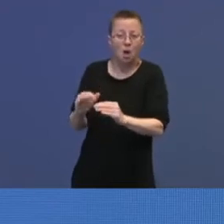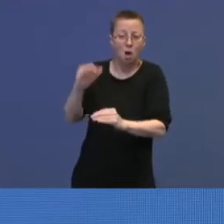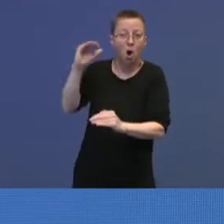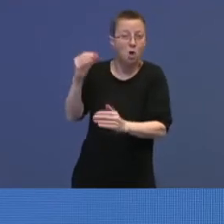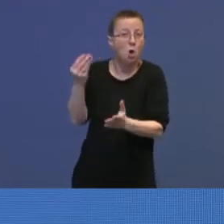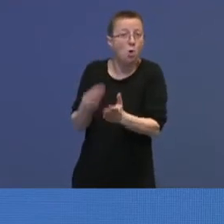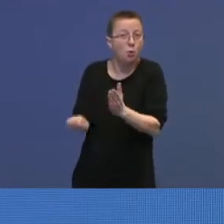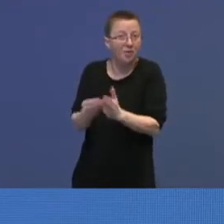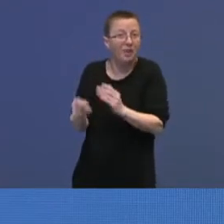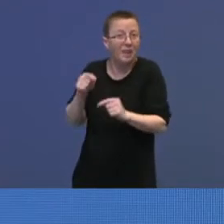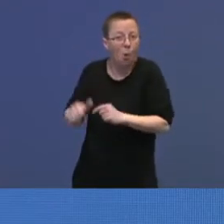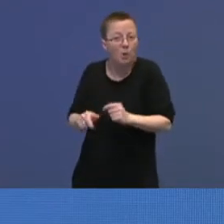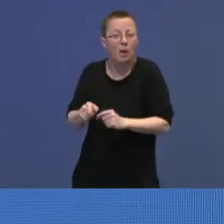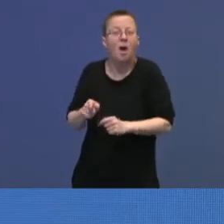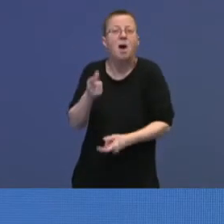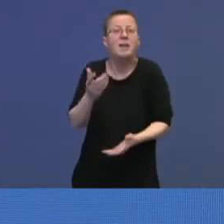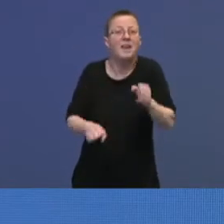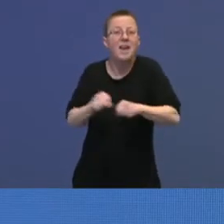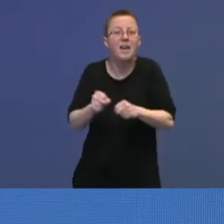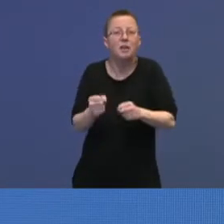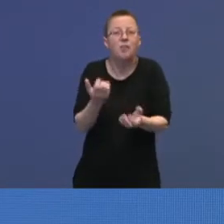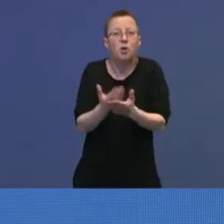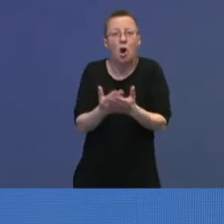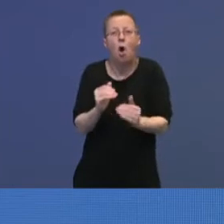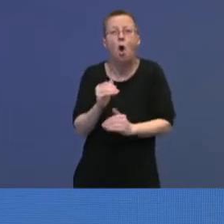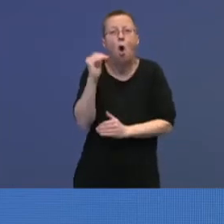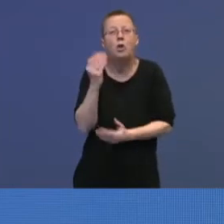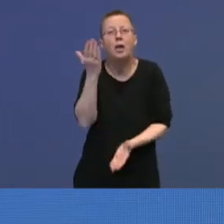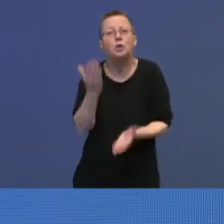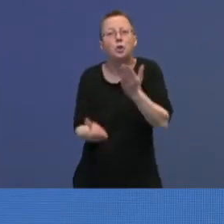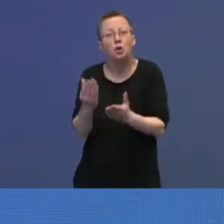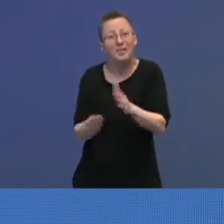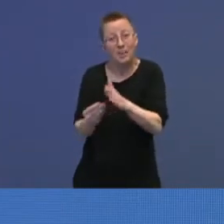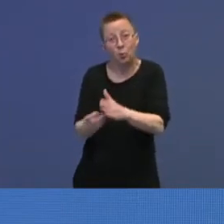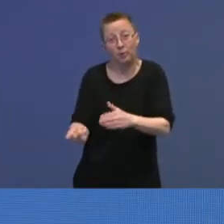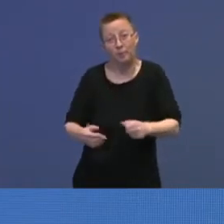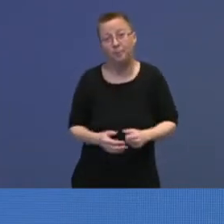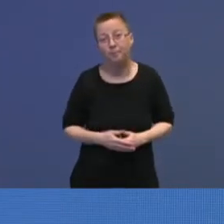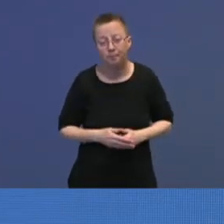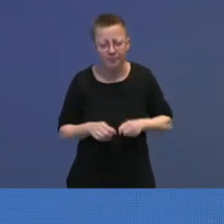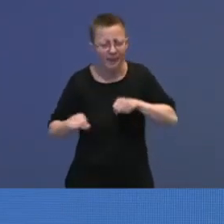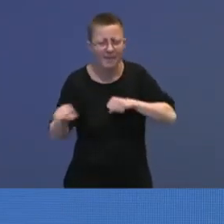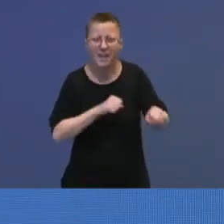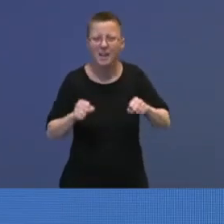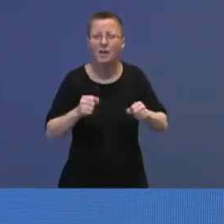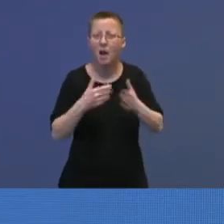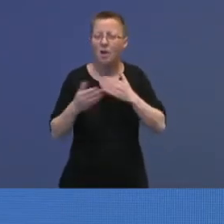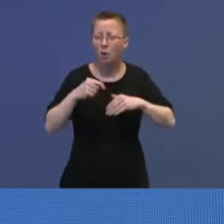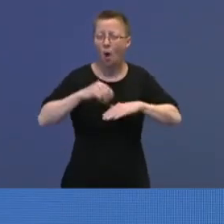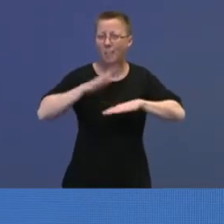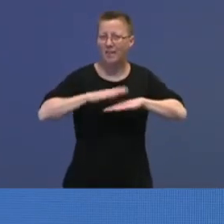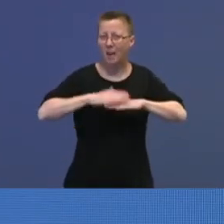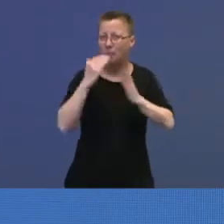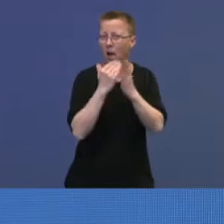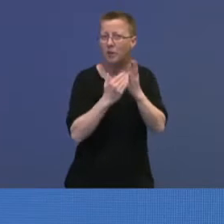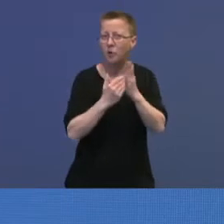høye utgifter, foreslår regjeringen å øke skjønnstilskuddet. Regjeringen legger beredskapsplaner for å